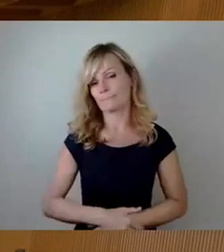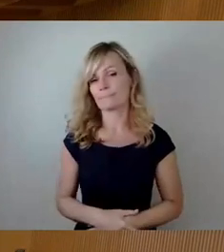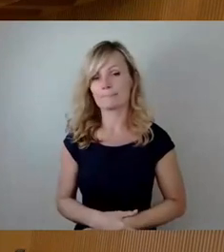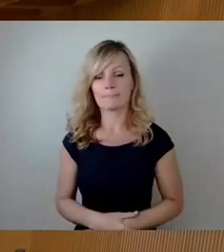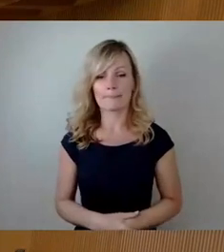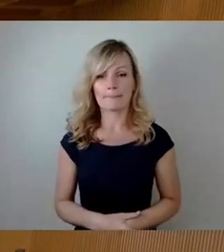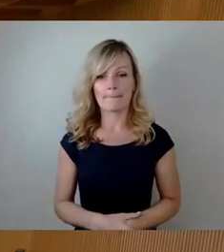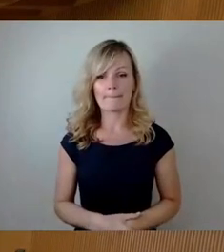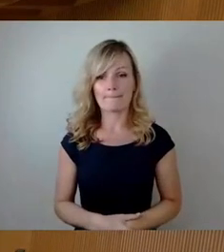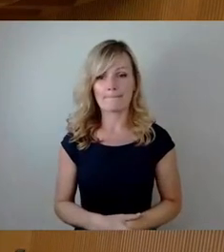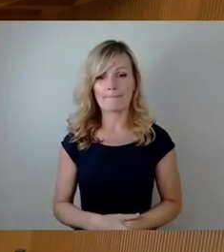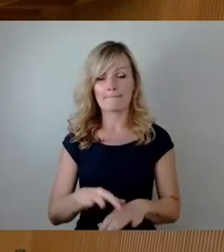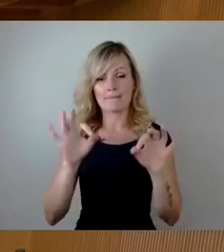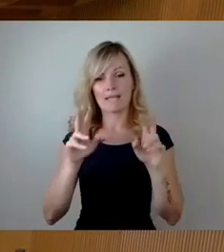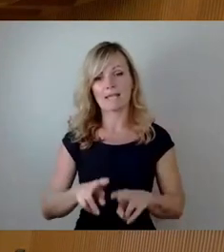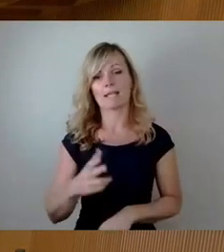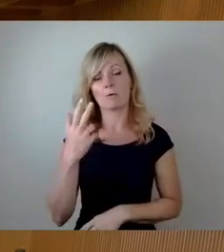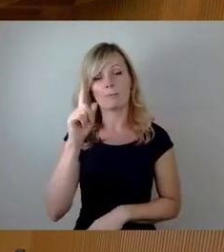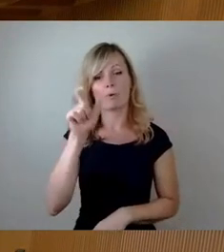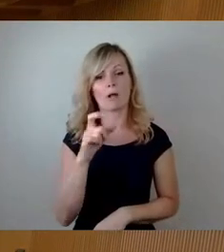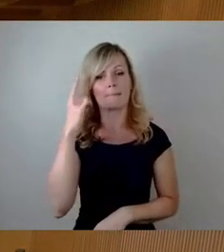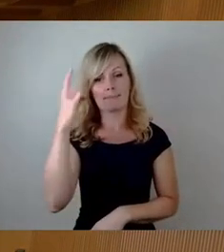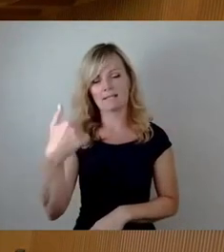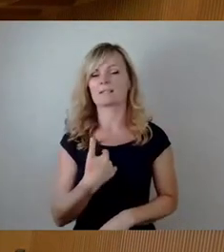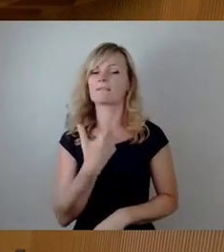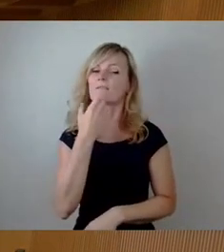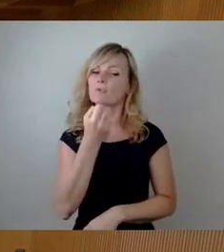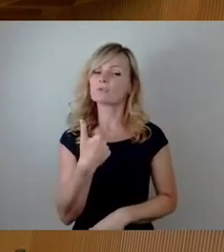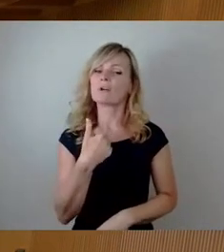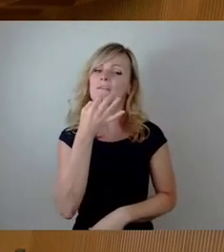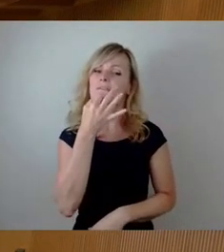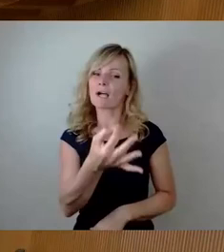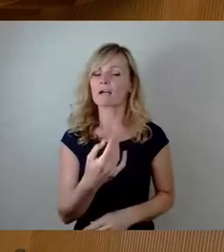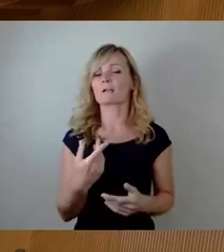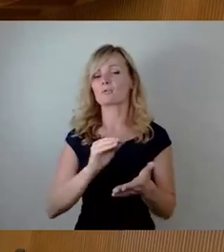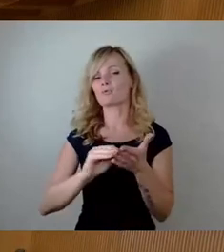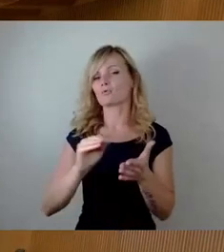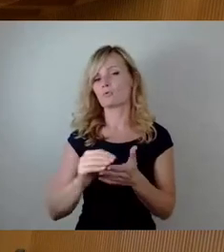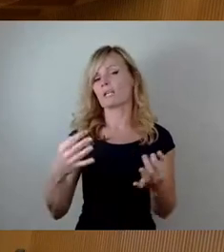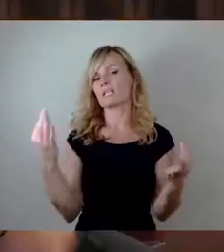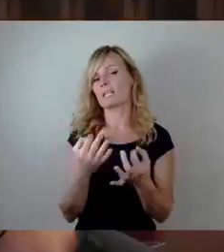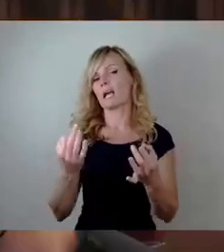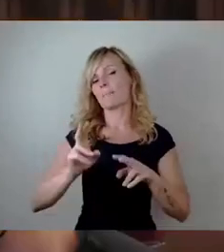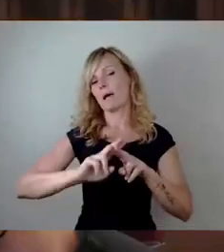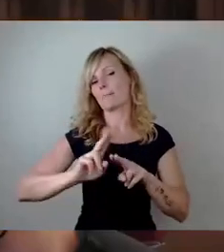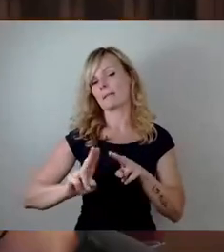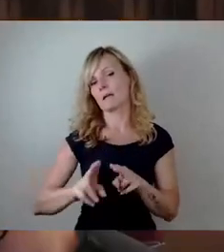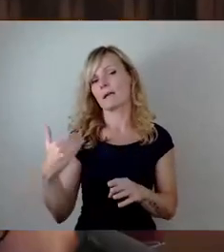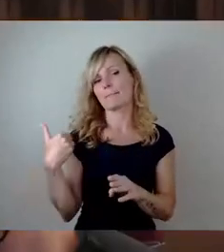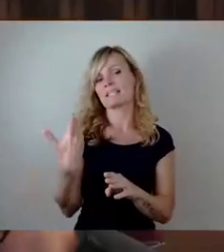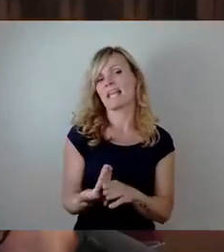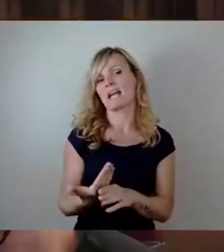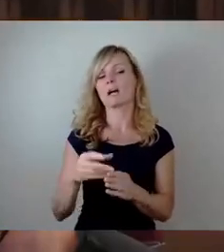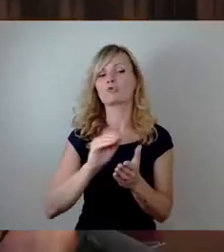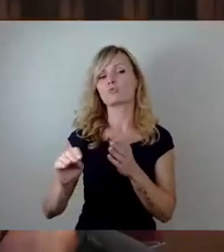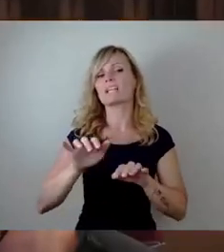Sehr geehrter Herr Oberbürgermeister, ich möchte eine Frage stellen zum Thema Schulsachbearbeiterinnen, bisher Schulsekretärinnen genannt. Die